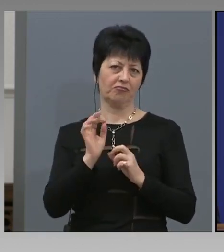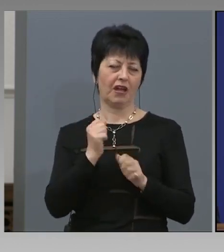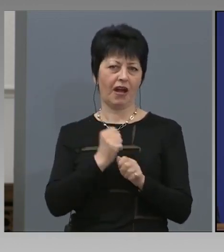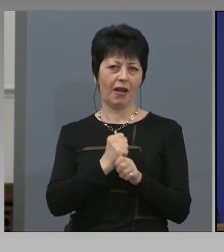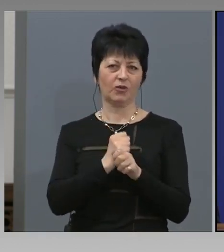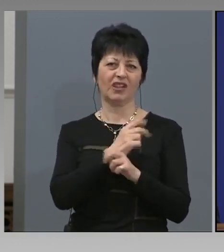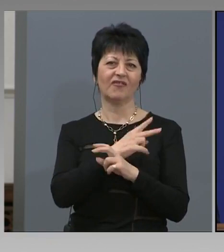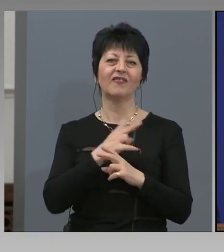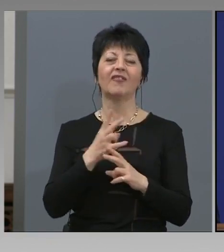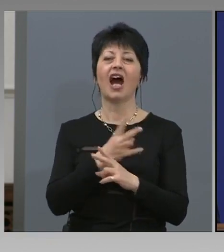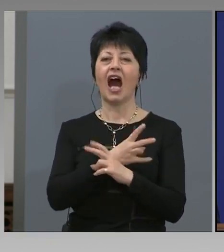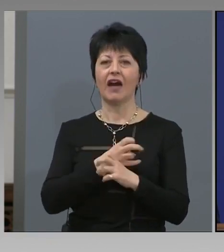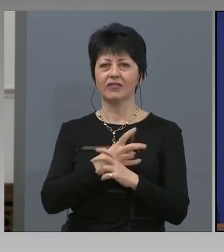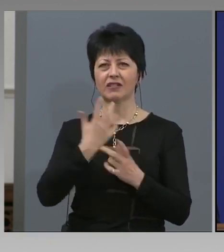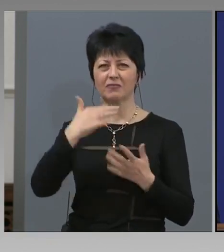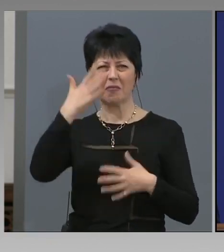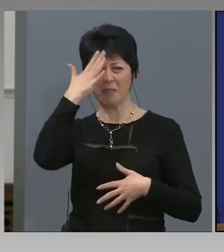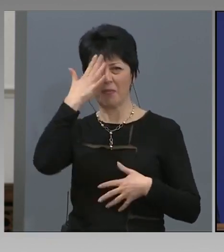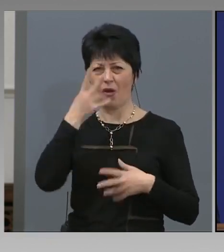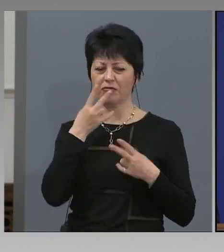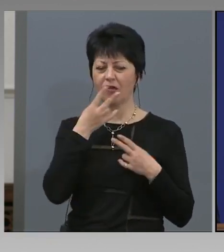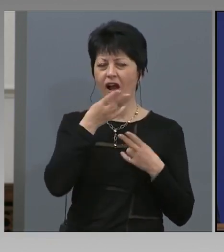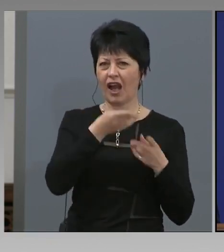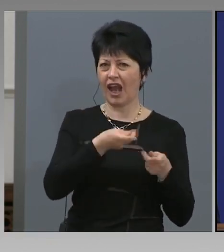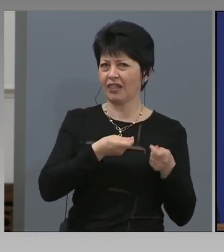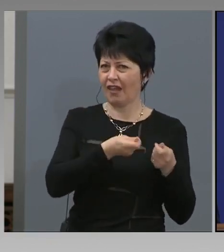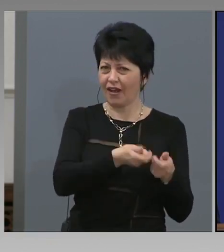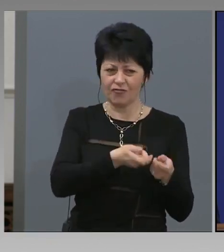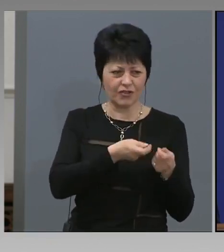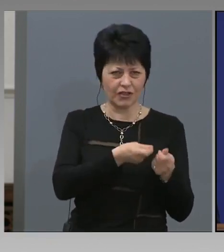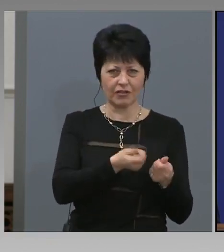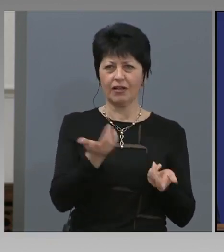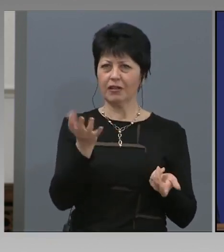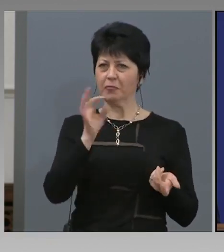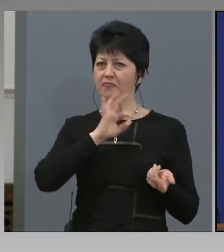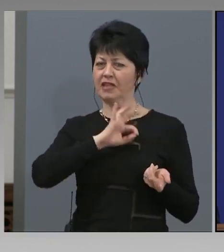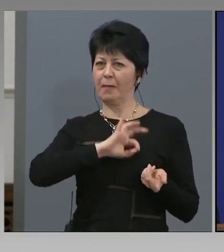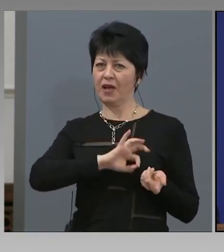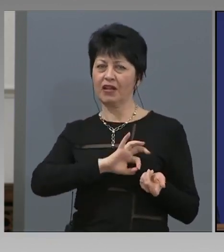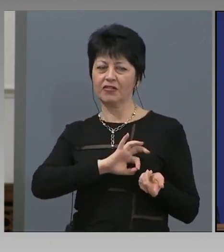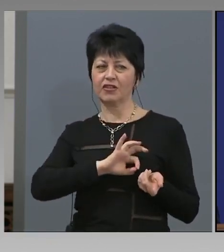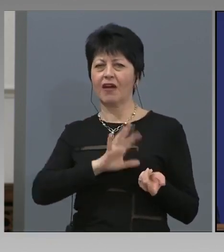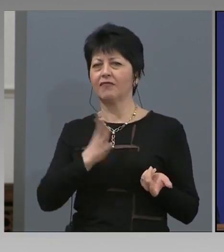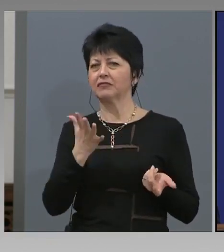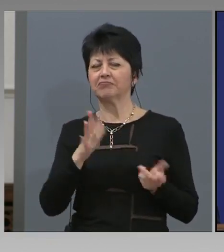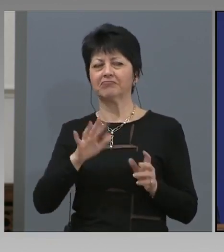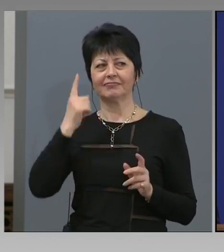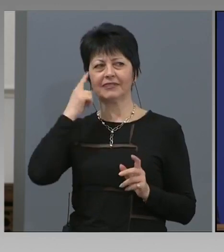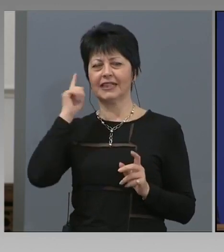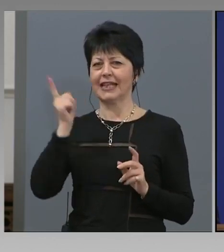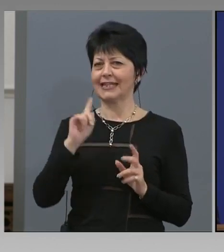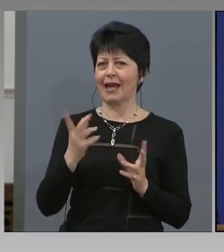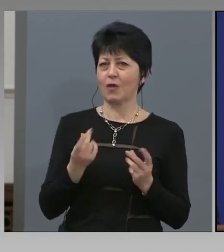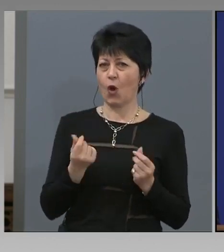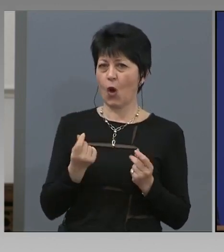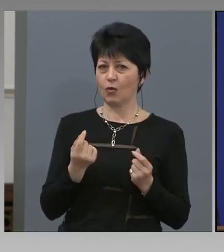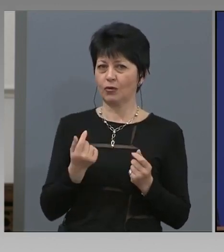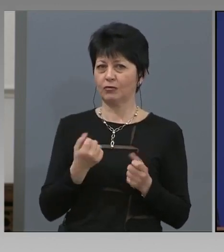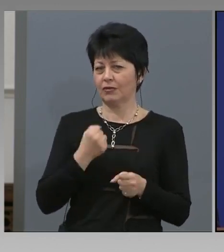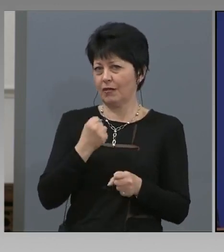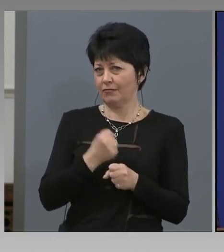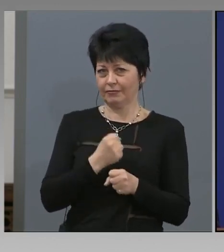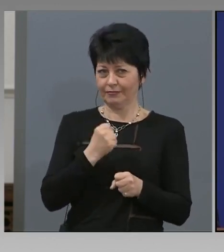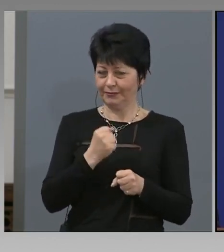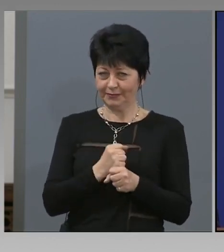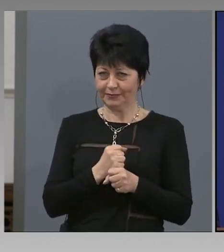примерно, булно гледачи, да получават, не знам колко, отработват си ги.